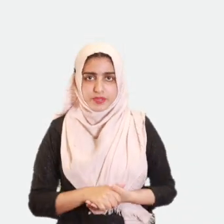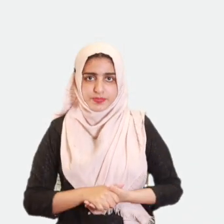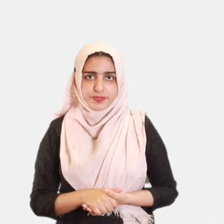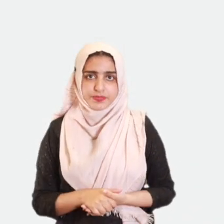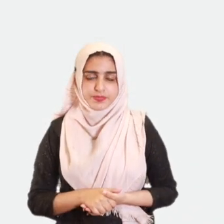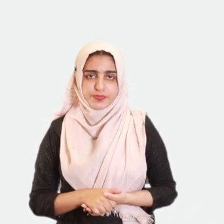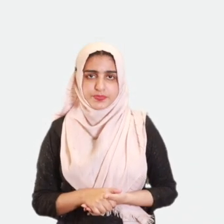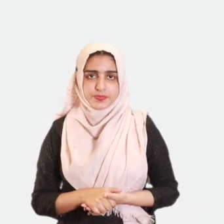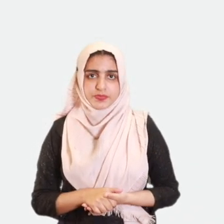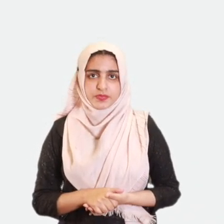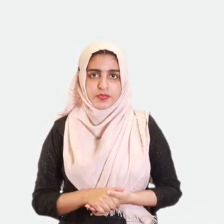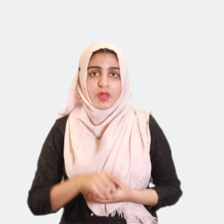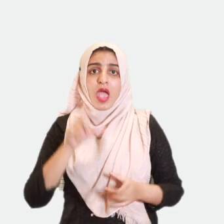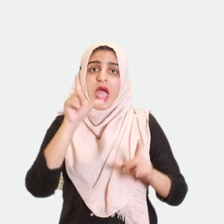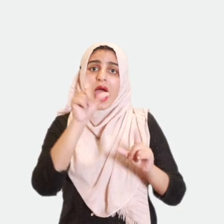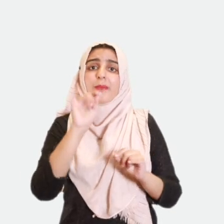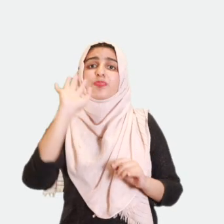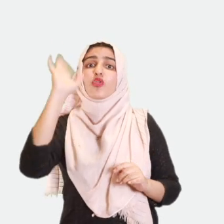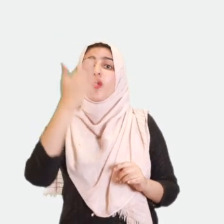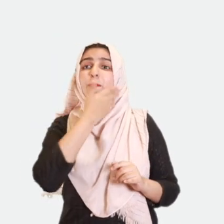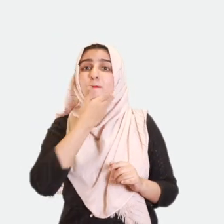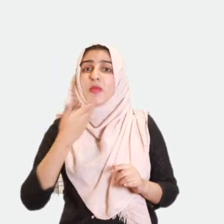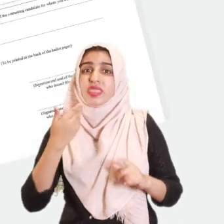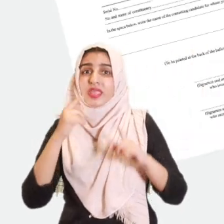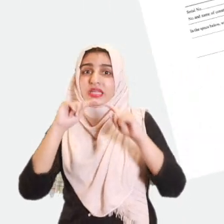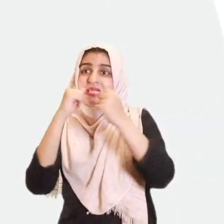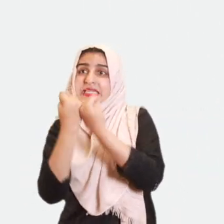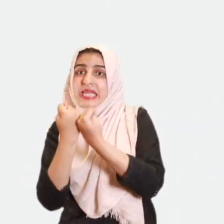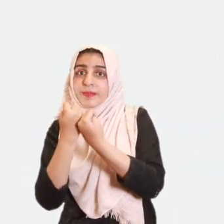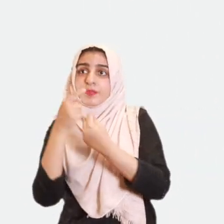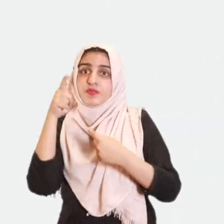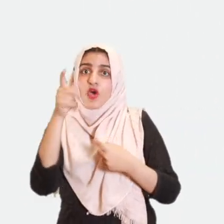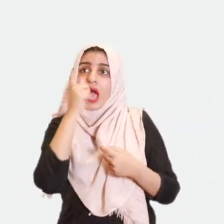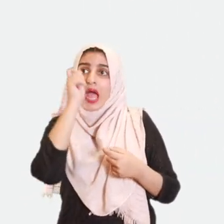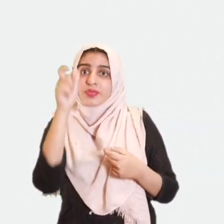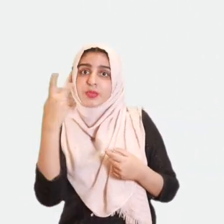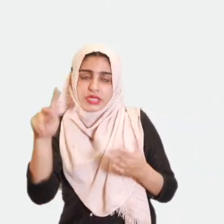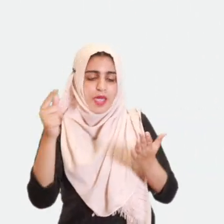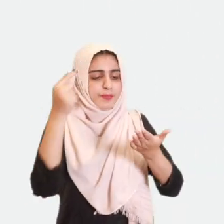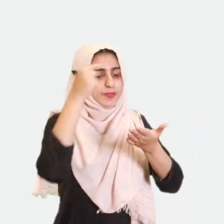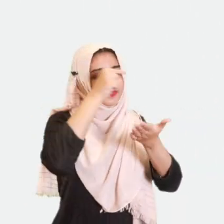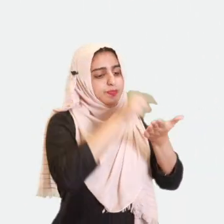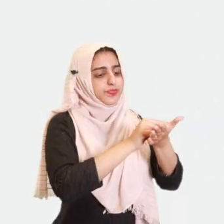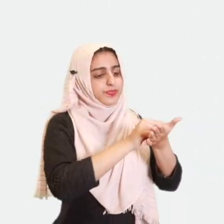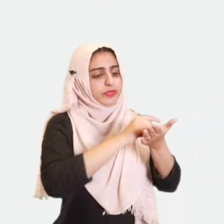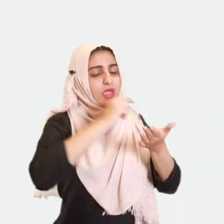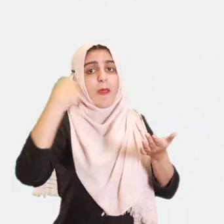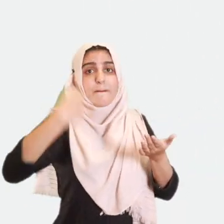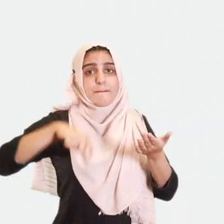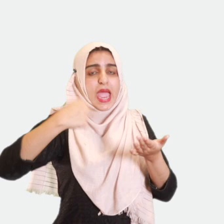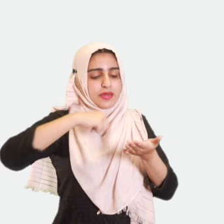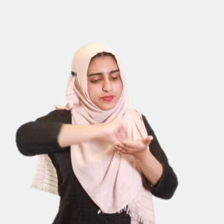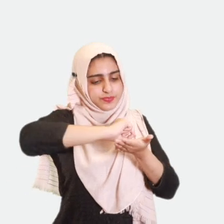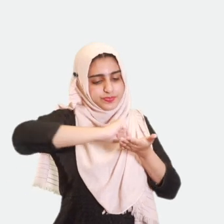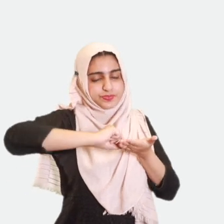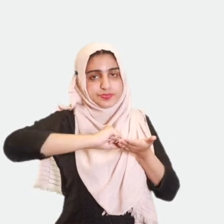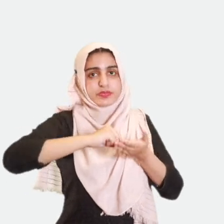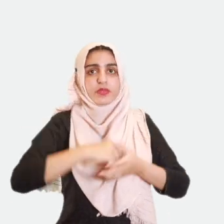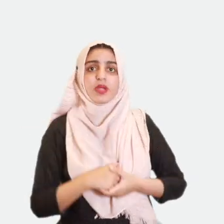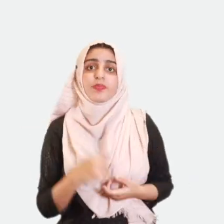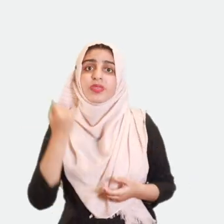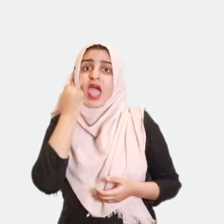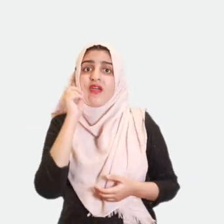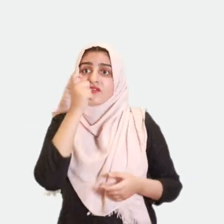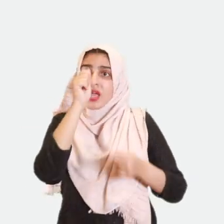سکرین پر دی گئی اکاسی کے این مطابق ہیں اپنی پسند کے امیدوار کا نام پوسٹل بیلٹ کی پرچی پر